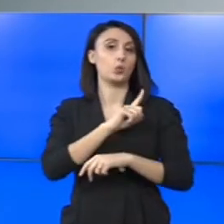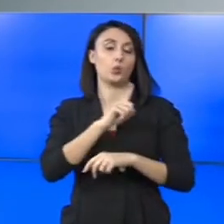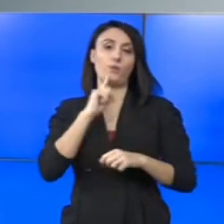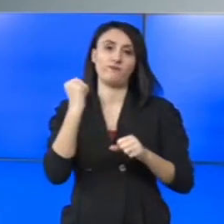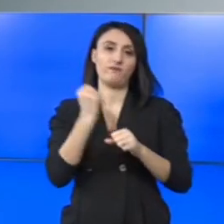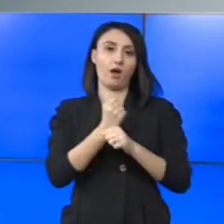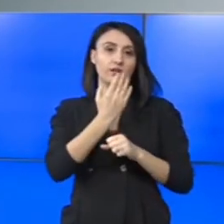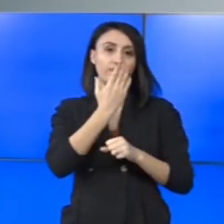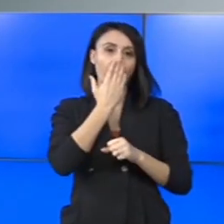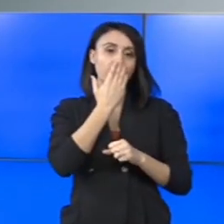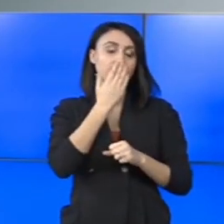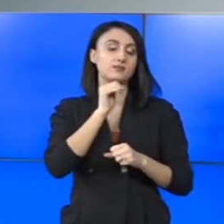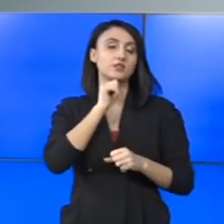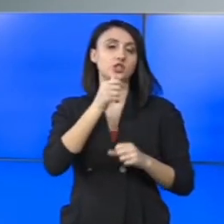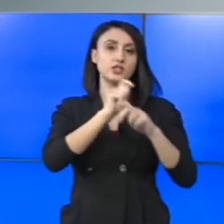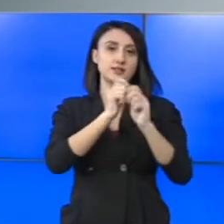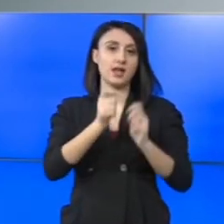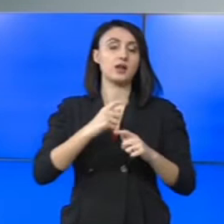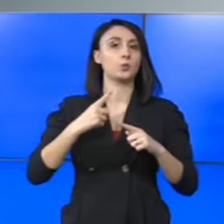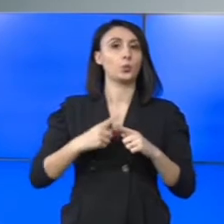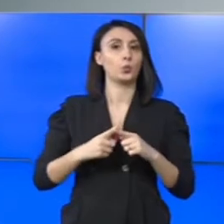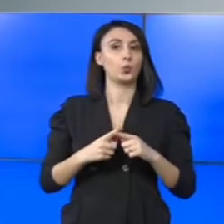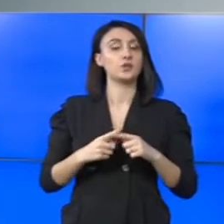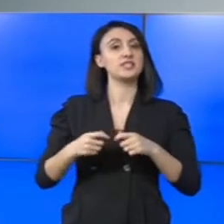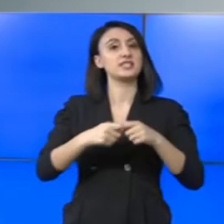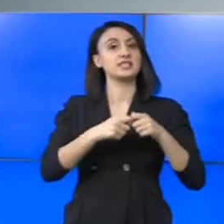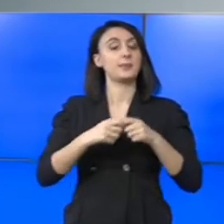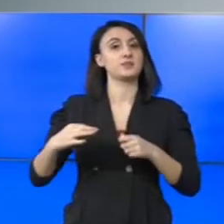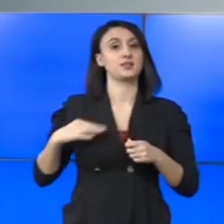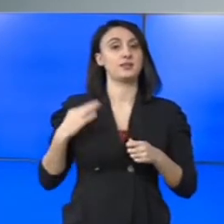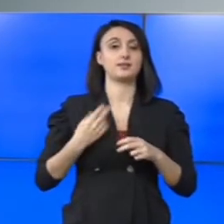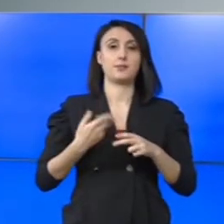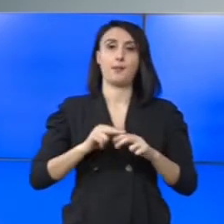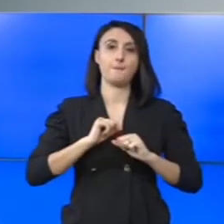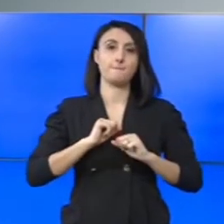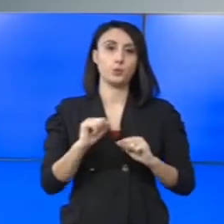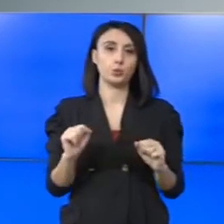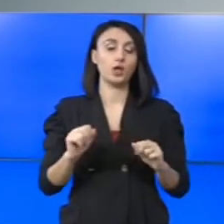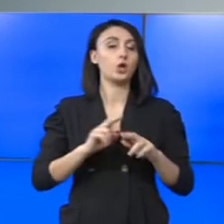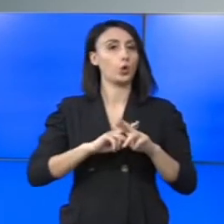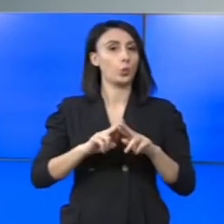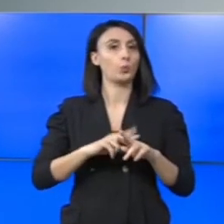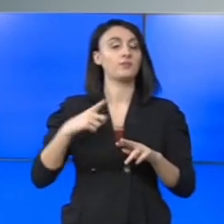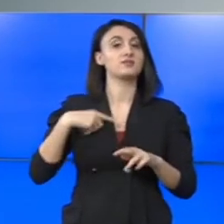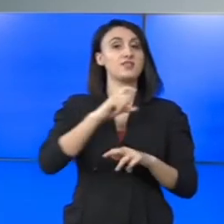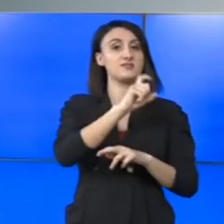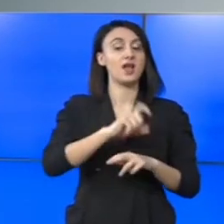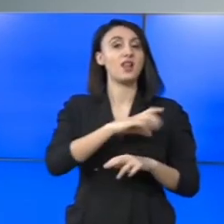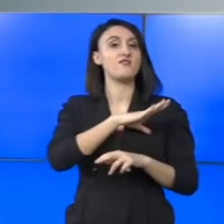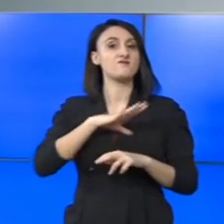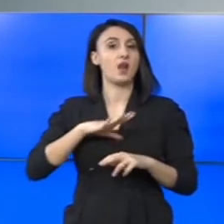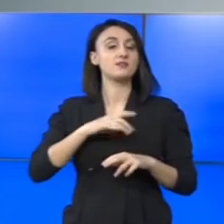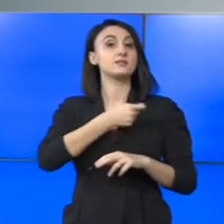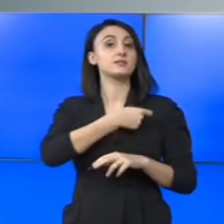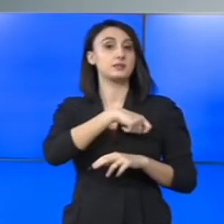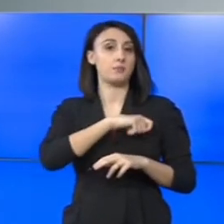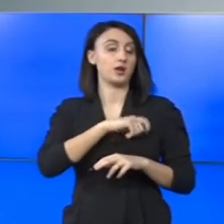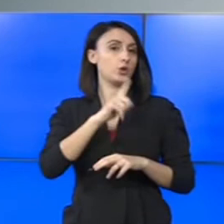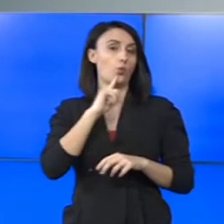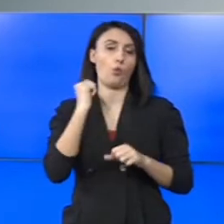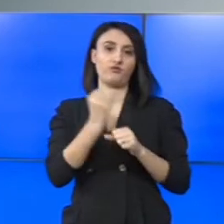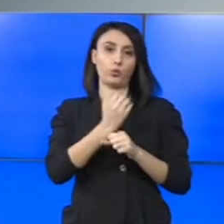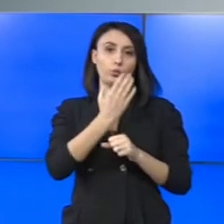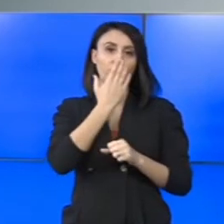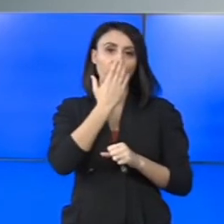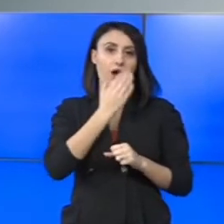face față și nici în țări cu sisteme de sănătate mult mai puternice, cum sunt Italia, Franța, Spania, nu au făcut